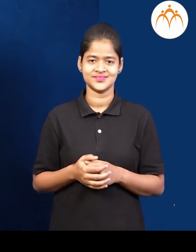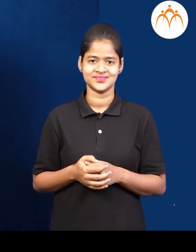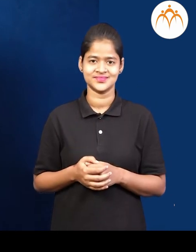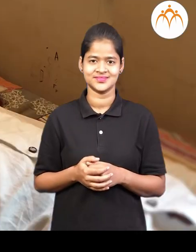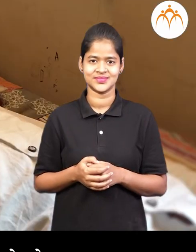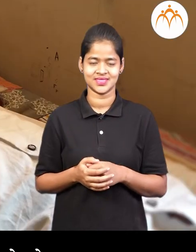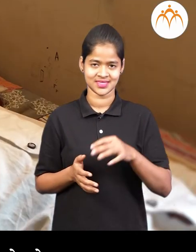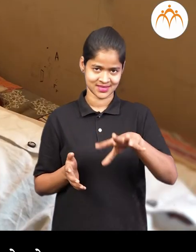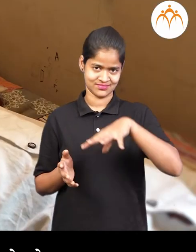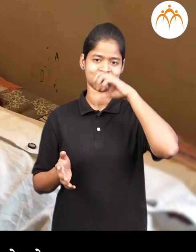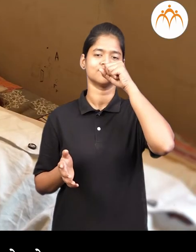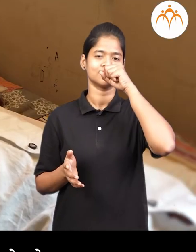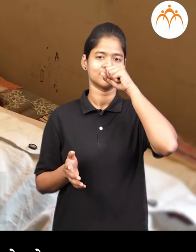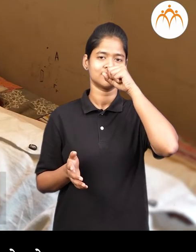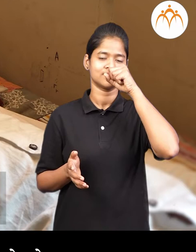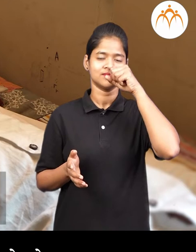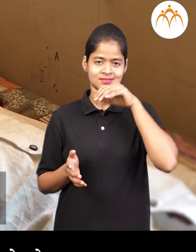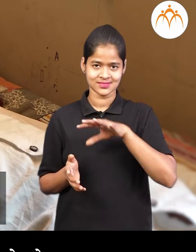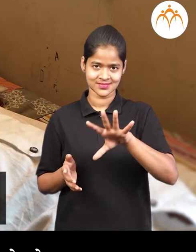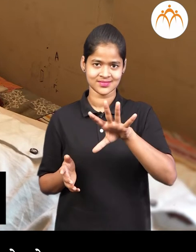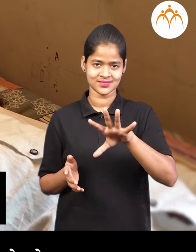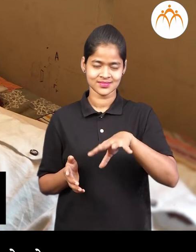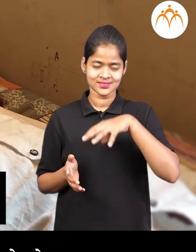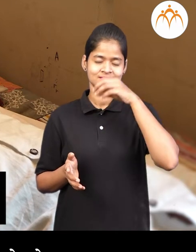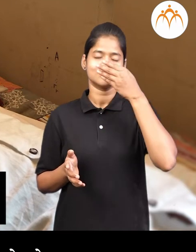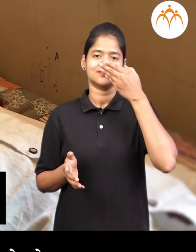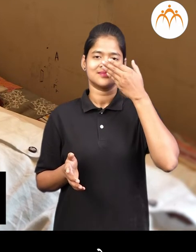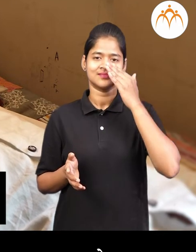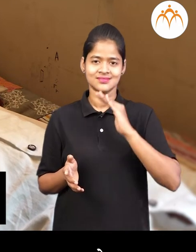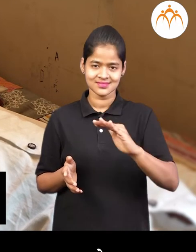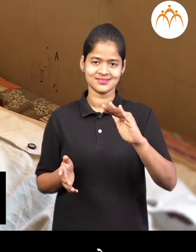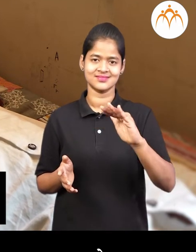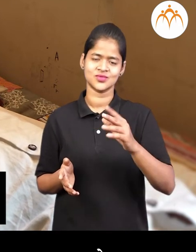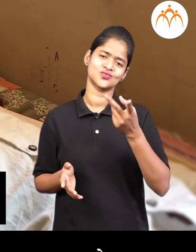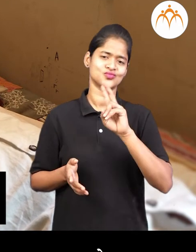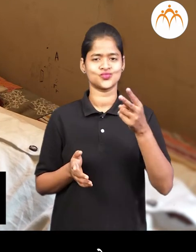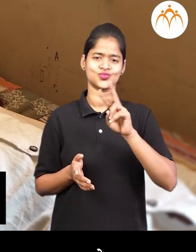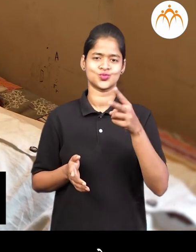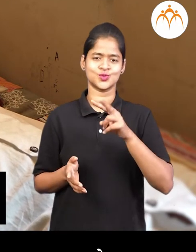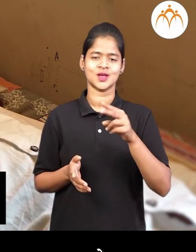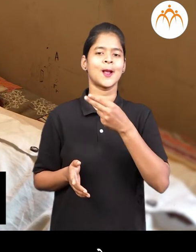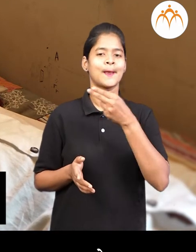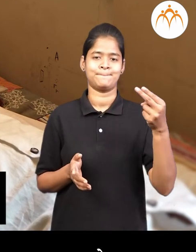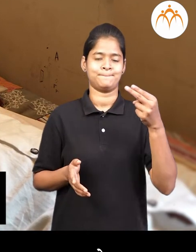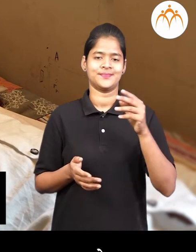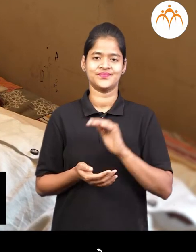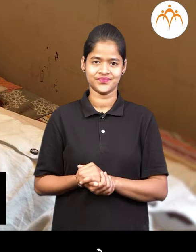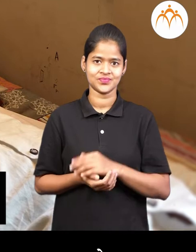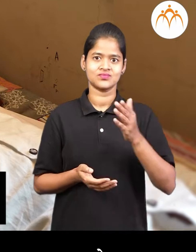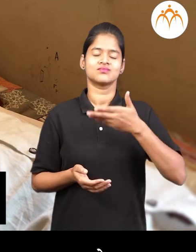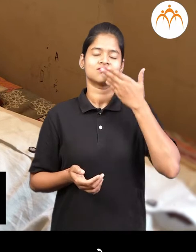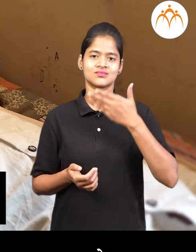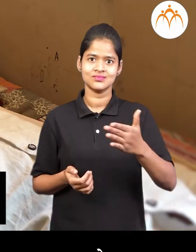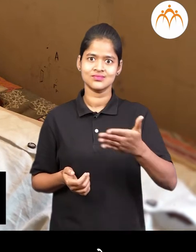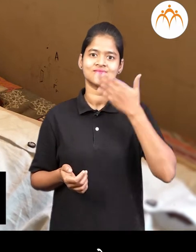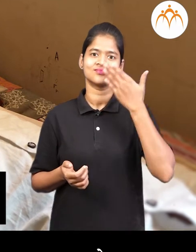श्वास घेने आणी श्वास सोडने या दो नीला मिलून श्वासो च्वास करने